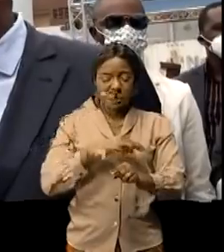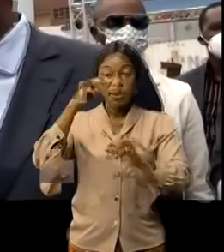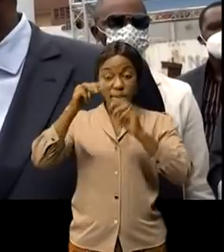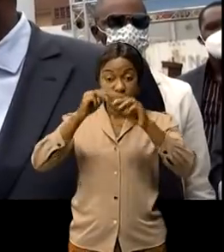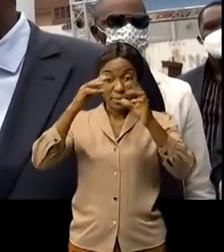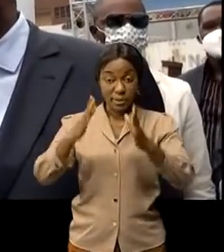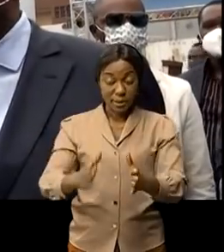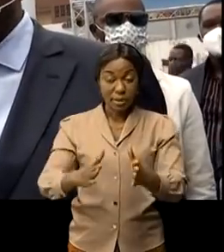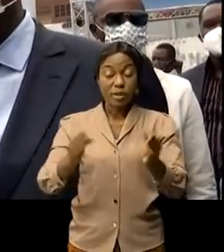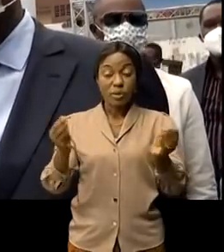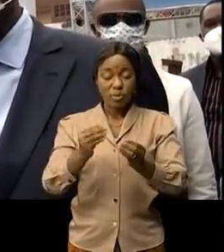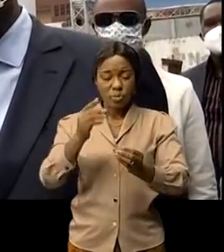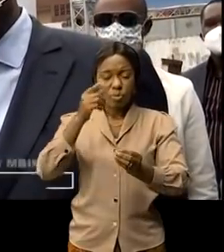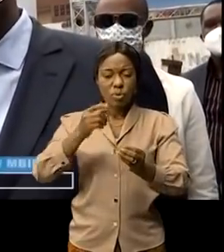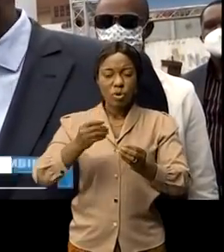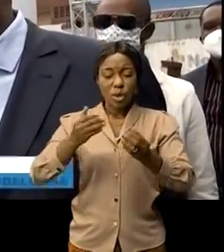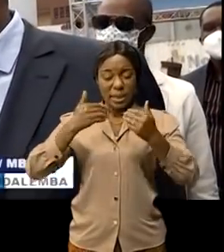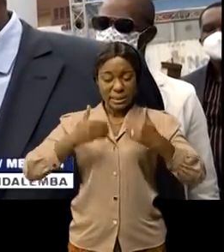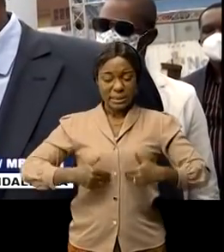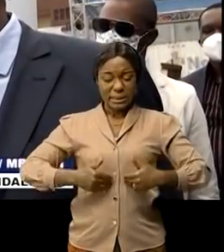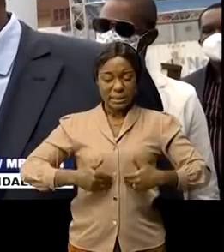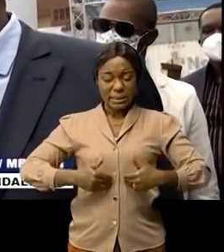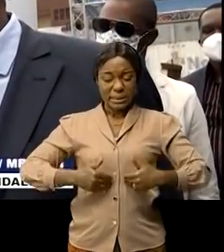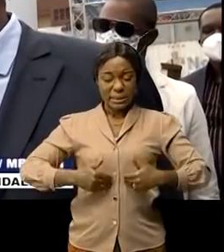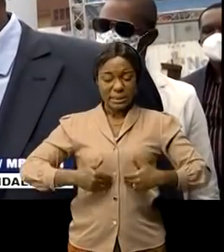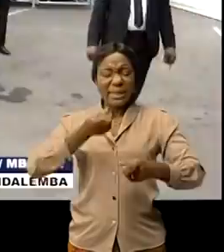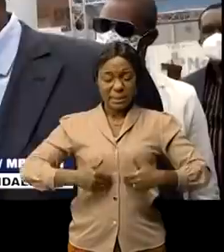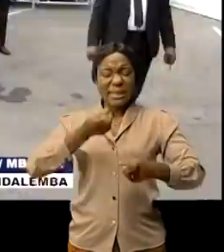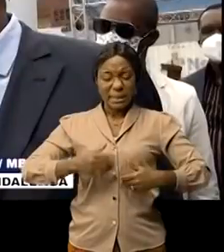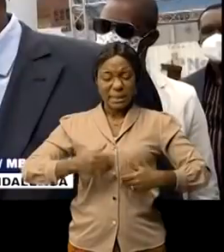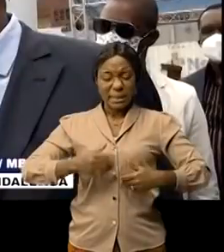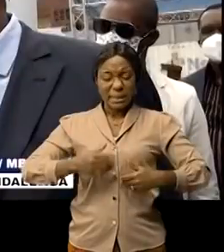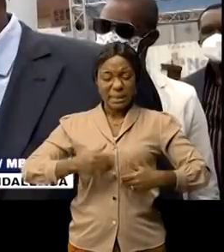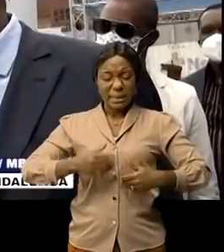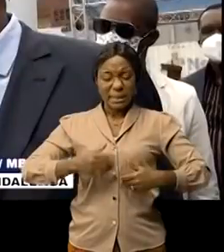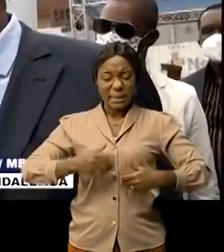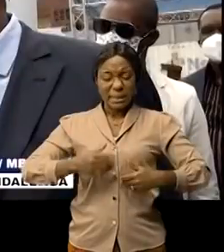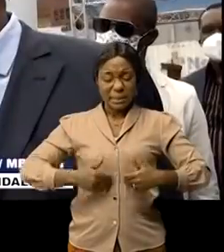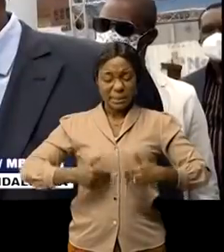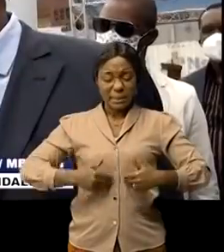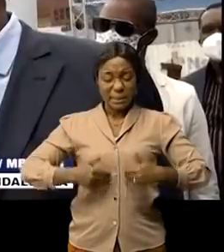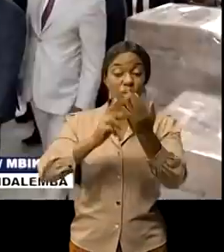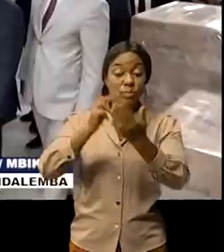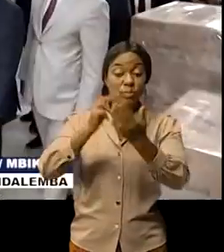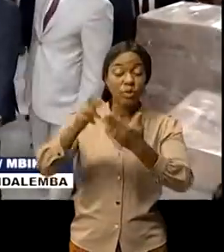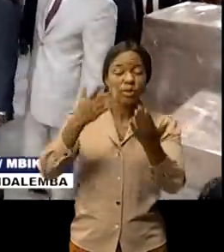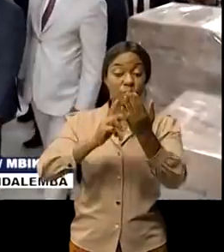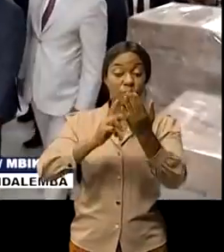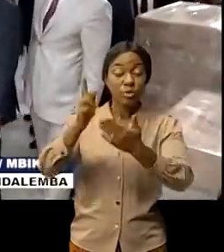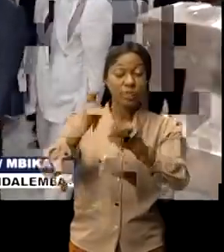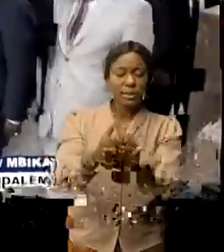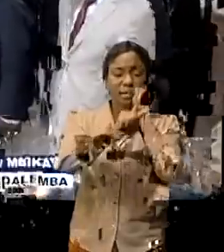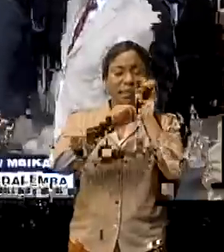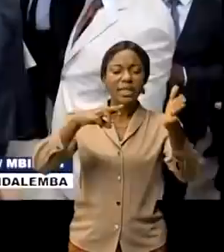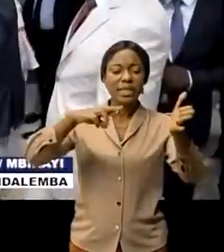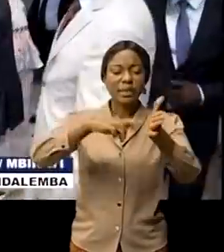sanitaire dans notre pays actuellement qui en a fortement besoin la banque mondiale d'urgence en appris à la réponse